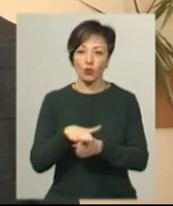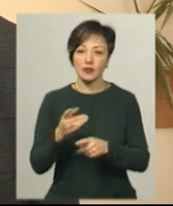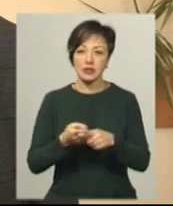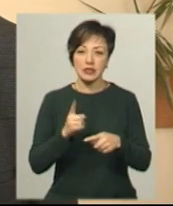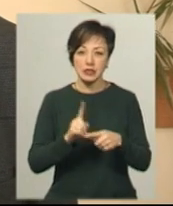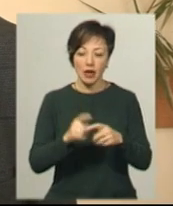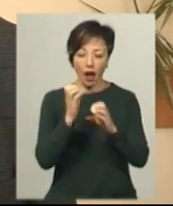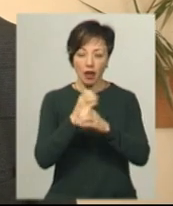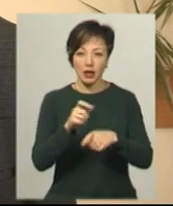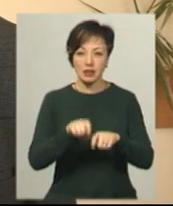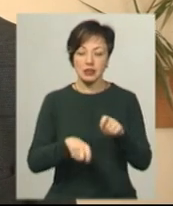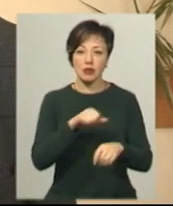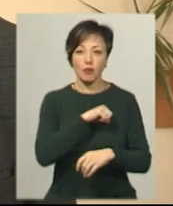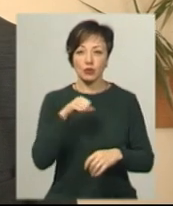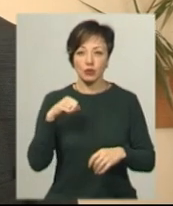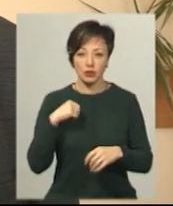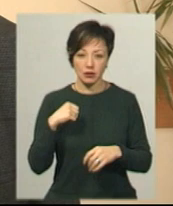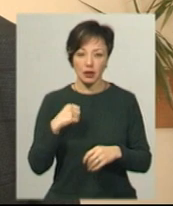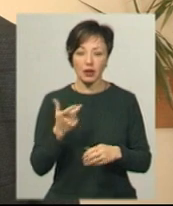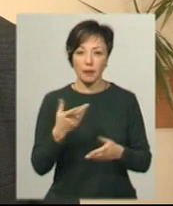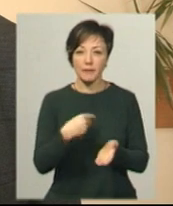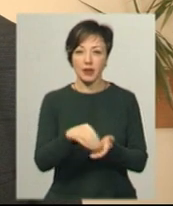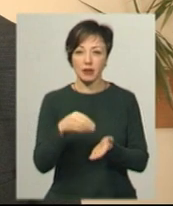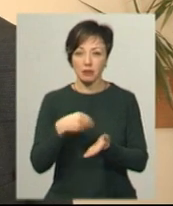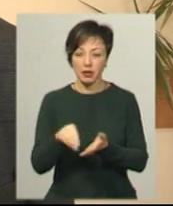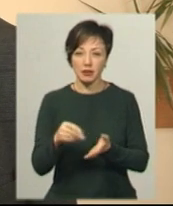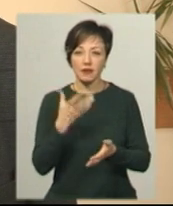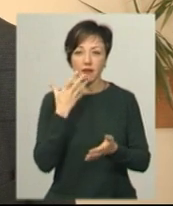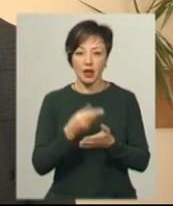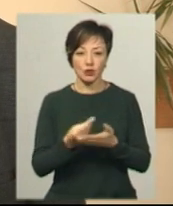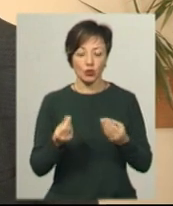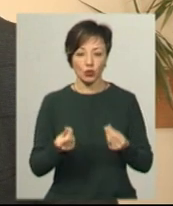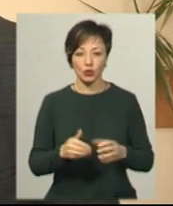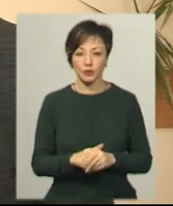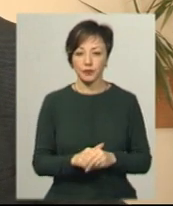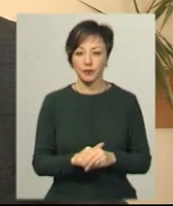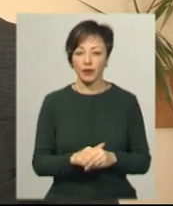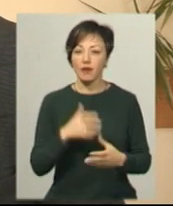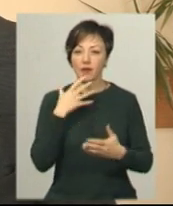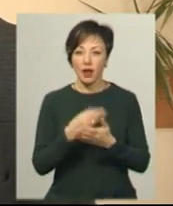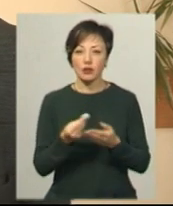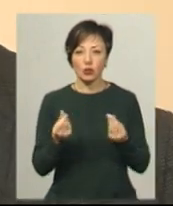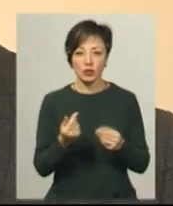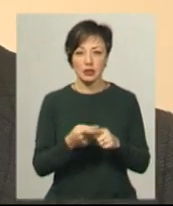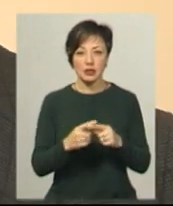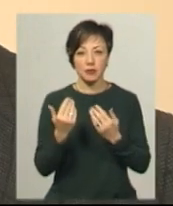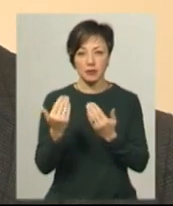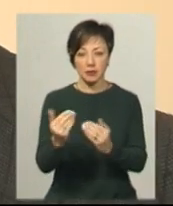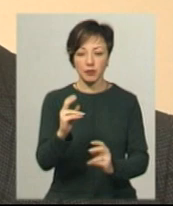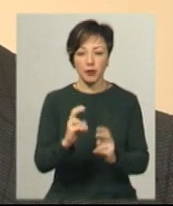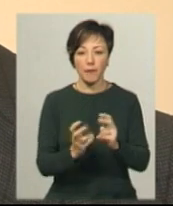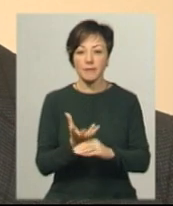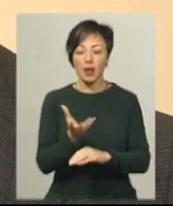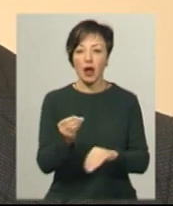аналізи самостійно на аналізаторах, які придбані за власні кошти. Власні кошти – це кошти підприємства. Платні